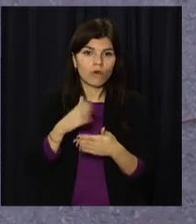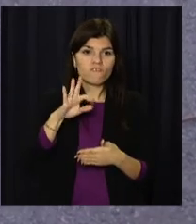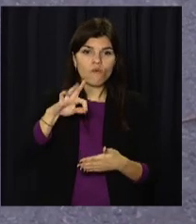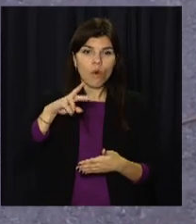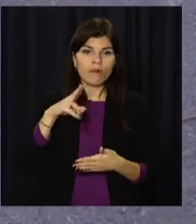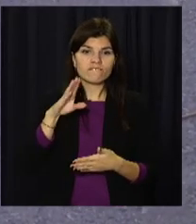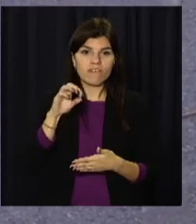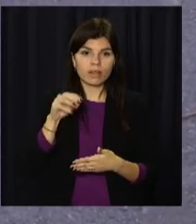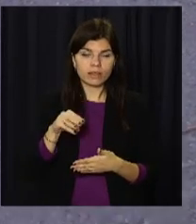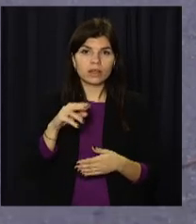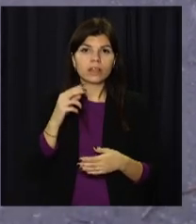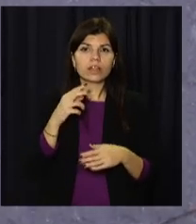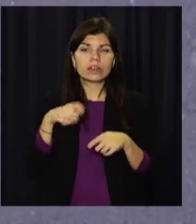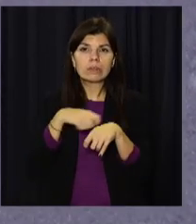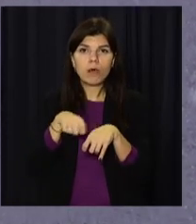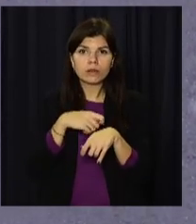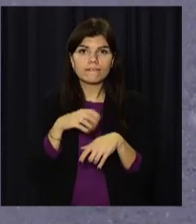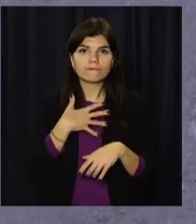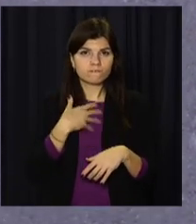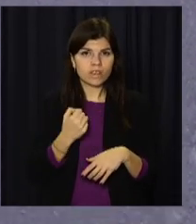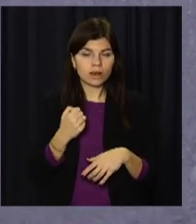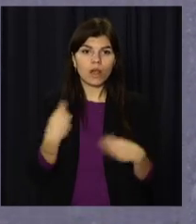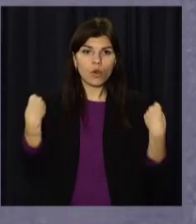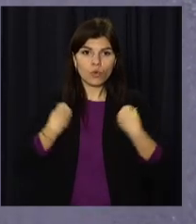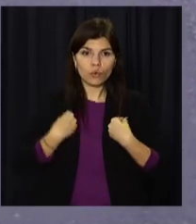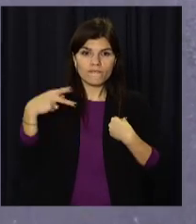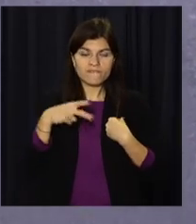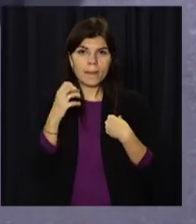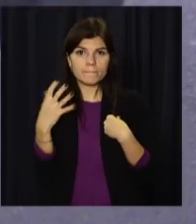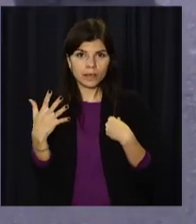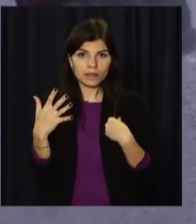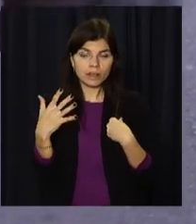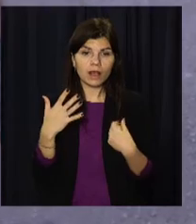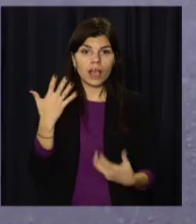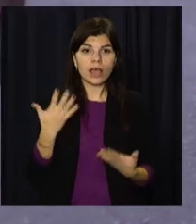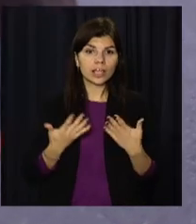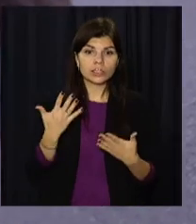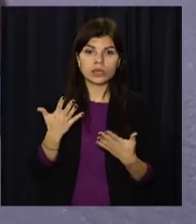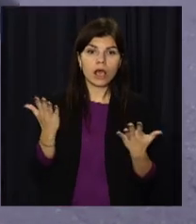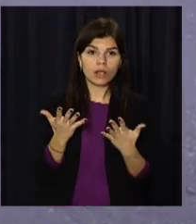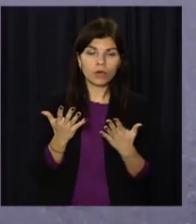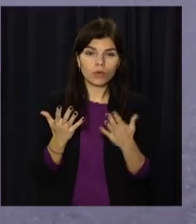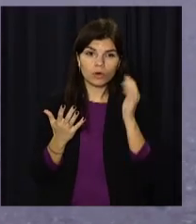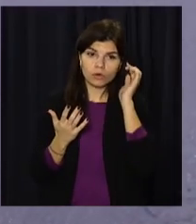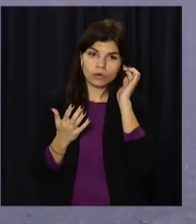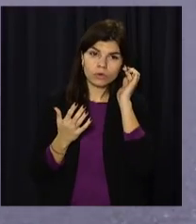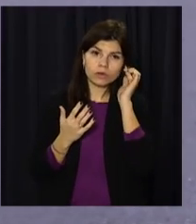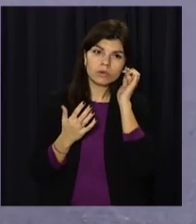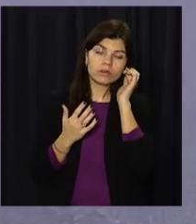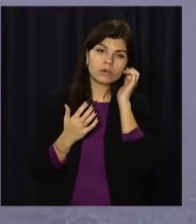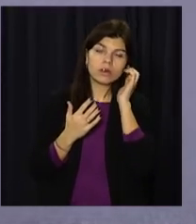теж живучий матеріал. Лижна курточка у мене десь з 2015 року. Якщо є що